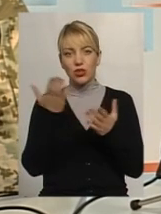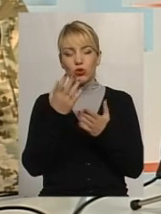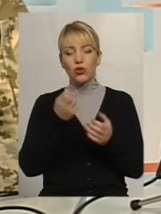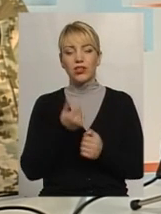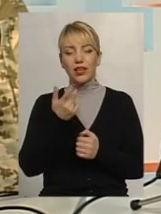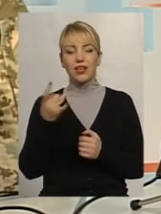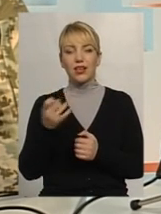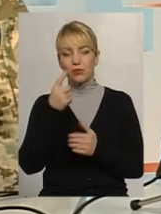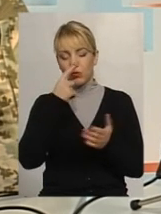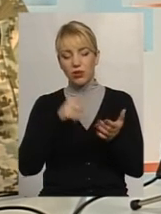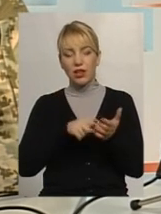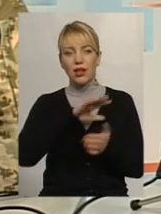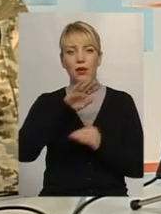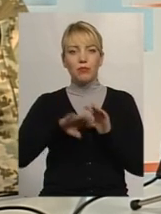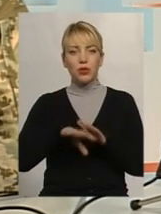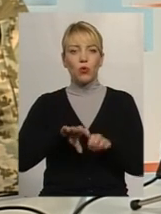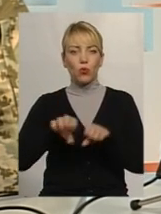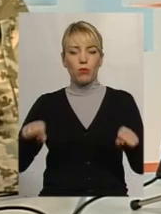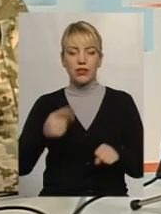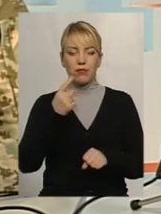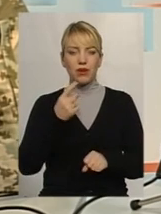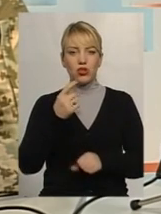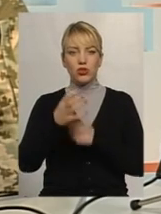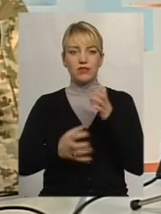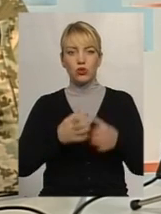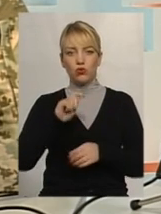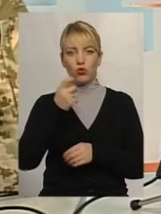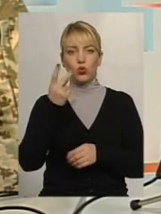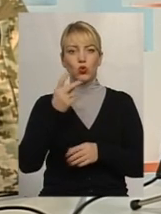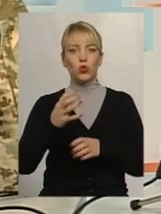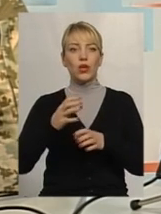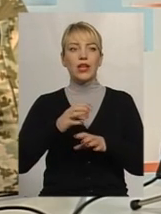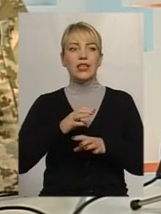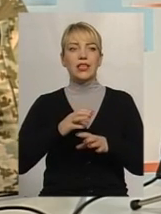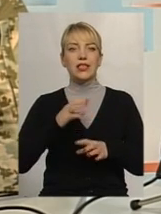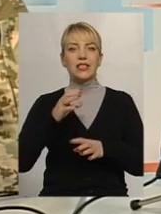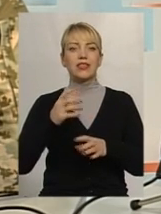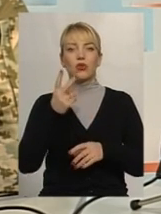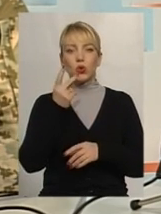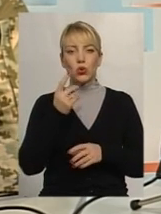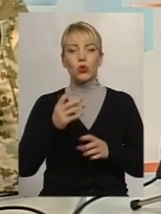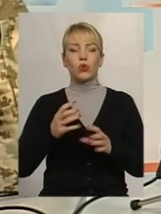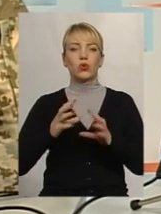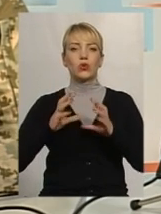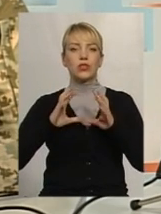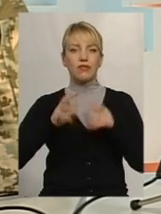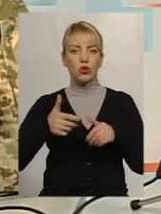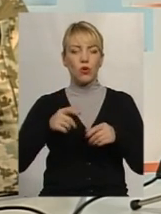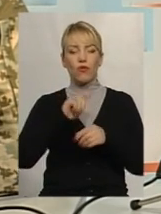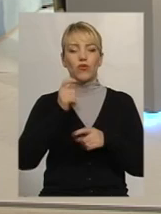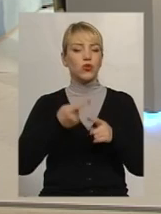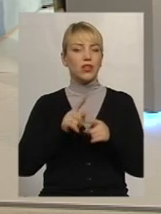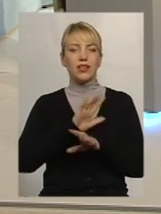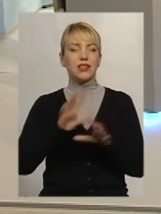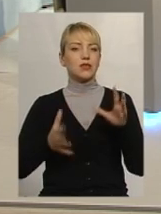попадали під окупацію і в Першу світову війну, і в Другу світову війну, і їх не спасав нейтралітет, не спасала їх інша